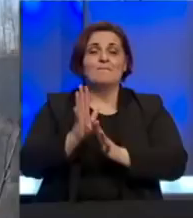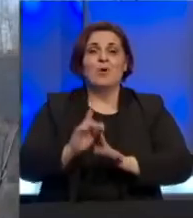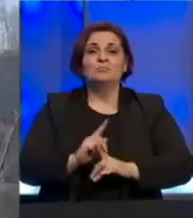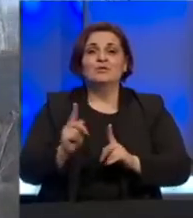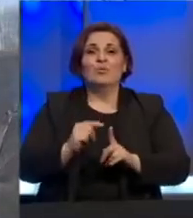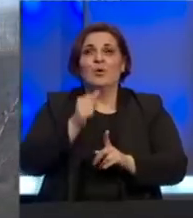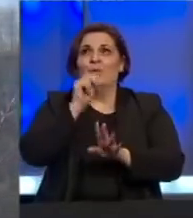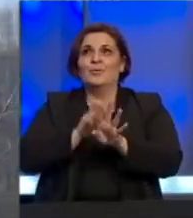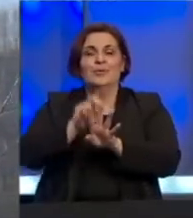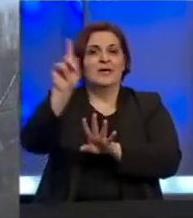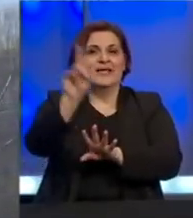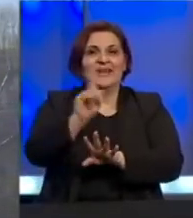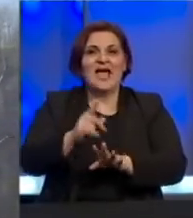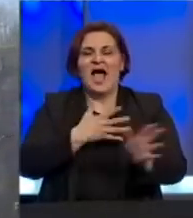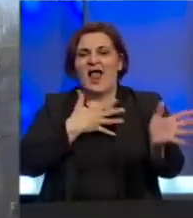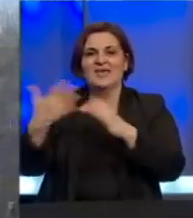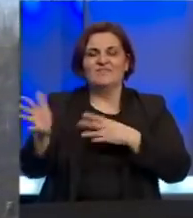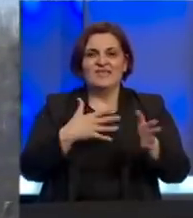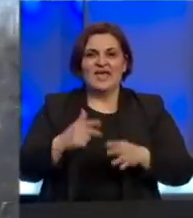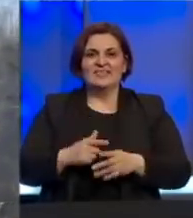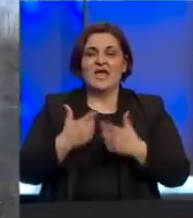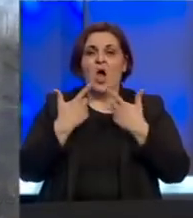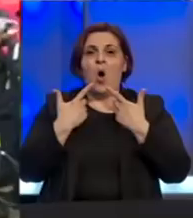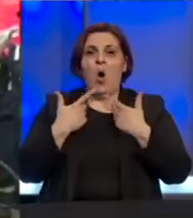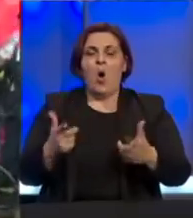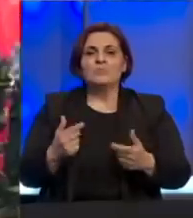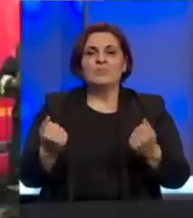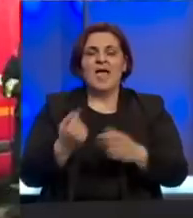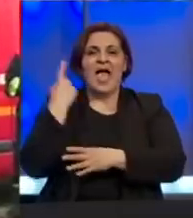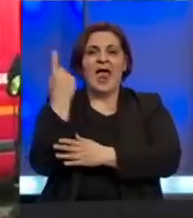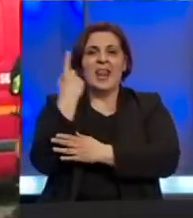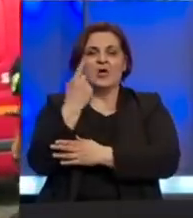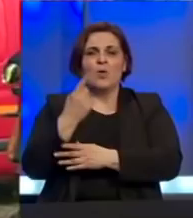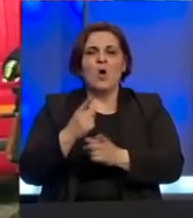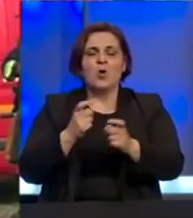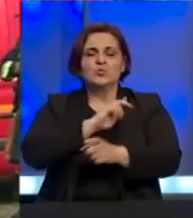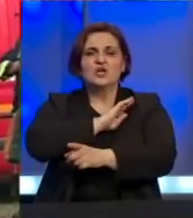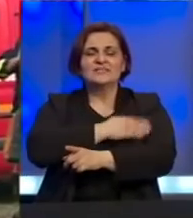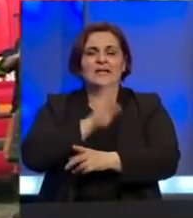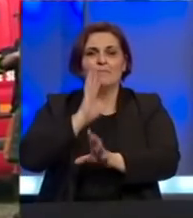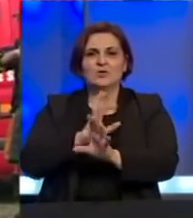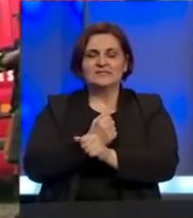nepristupačnog terena ali i vjetra Odobren je i angažman helikoptera oružanih snaga